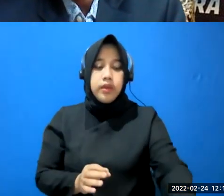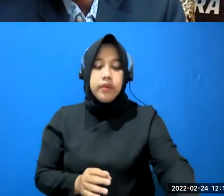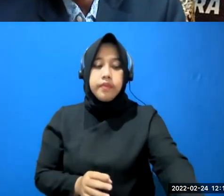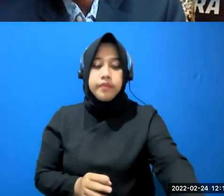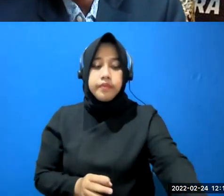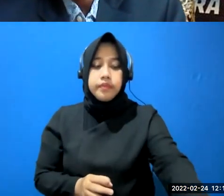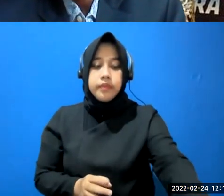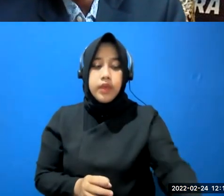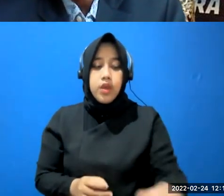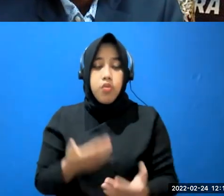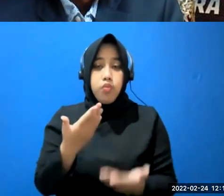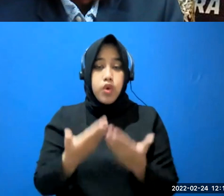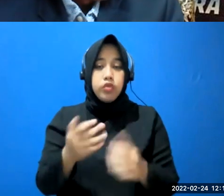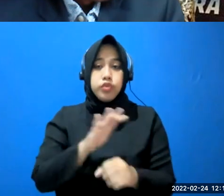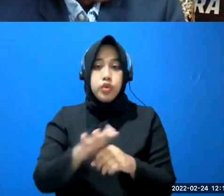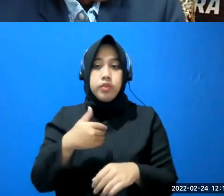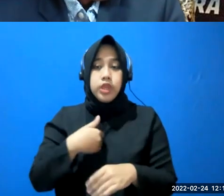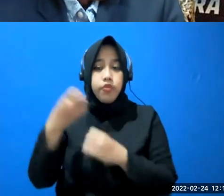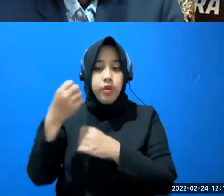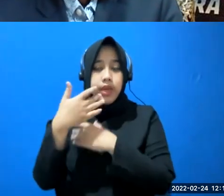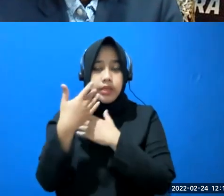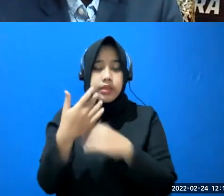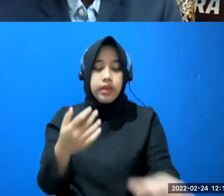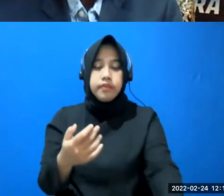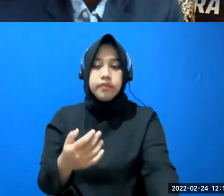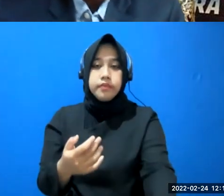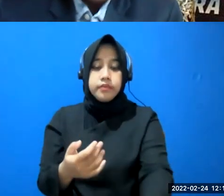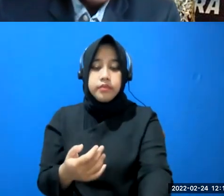mungkin itu yang bisa saya tambahkan bahwa